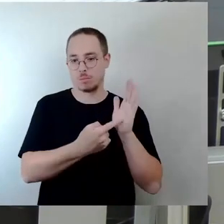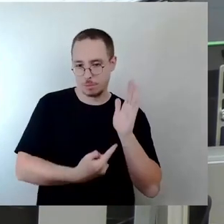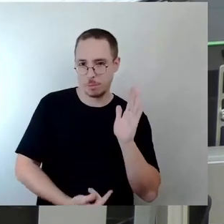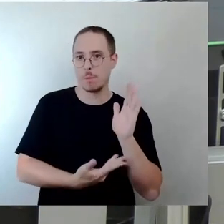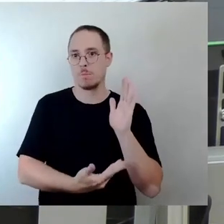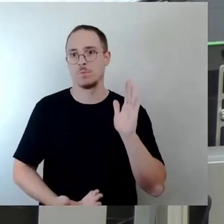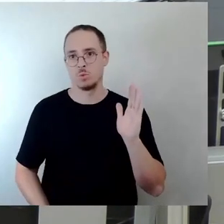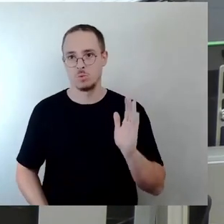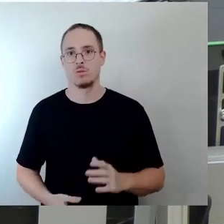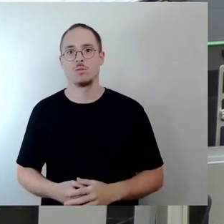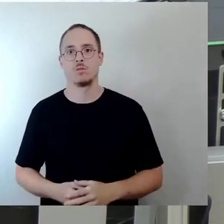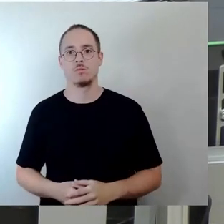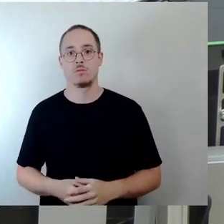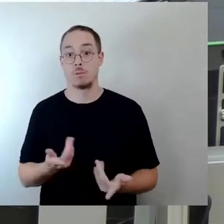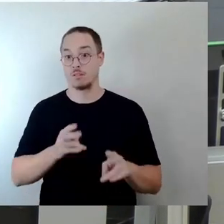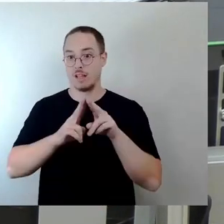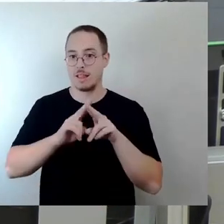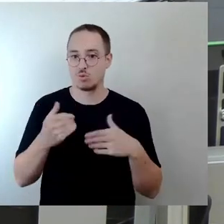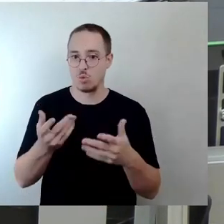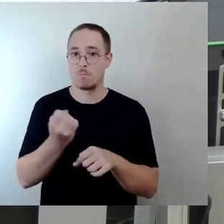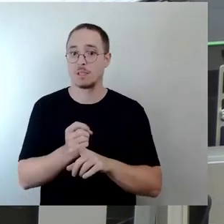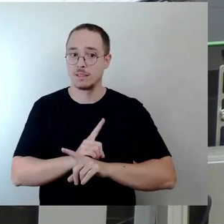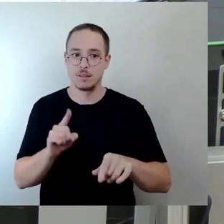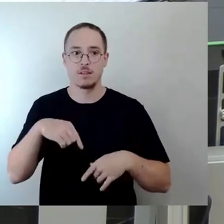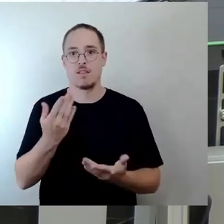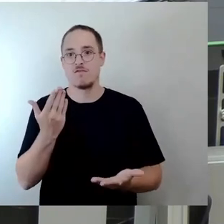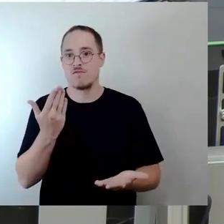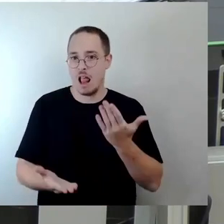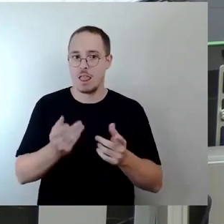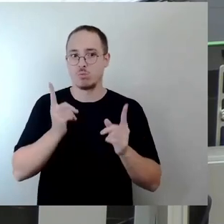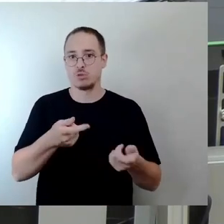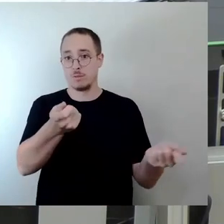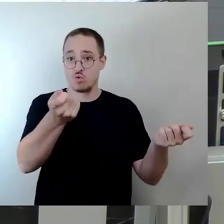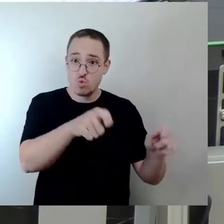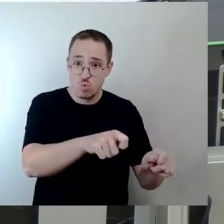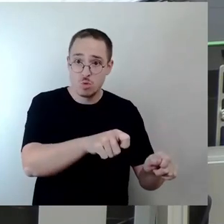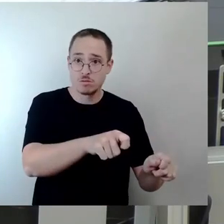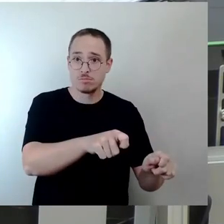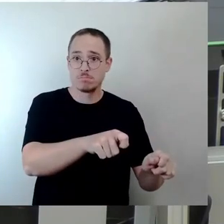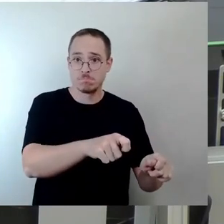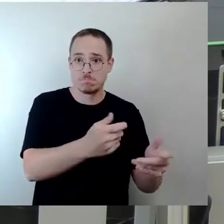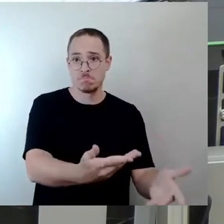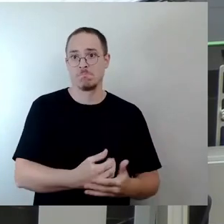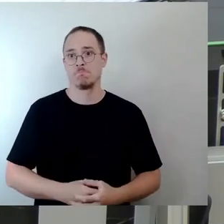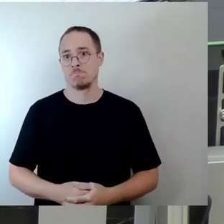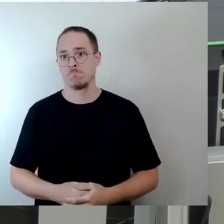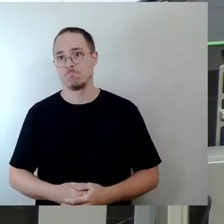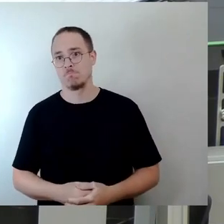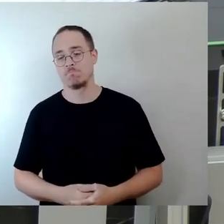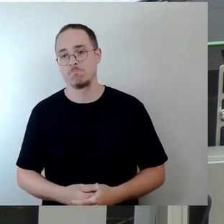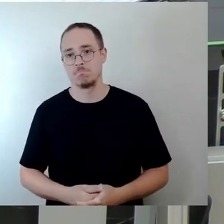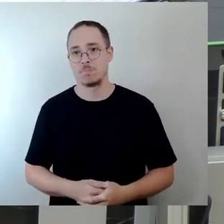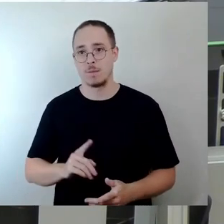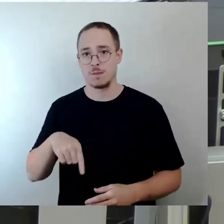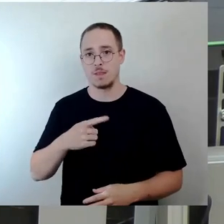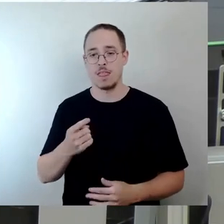Schließung der Semperoper. Und das ist etwas, was wir kulturpolitisch natürlich nicht wollen. Wir haben dann durch diese öffentliche Diskussion dafür gesorgt, dass